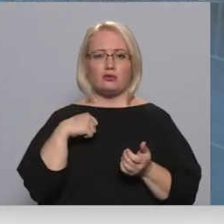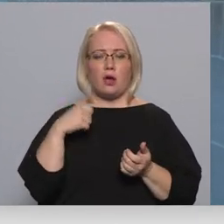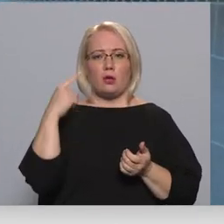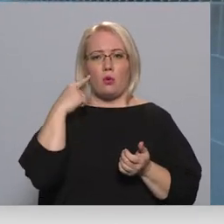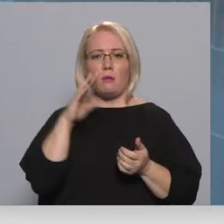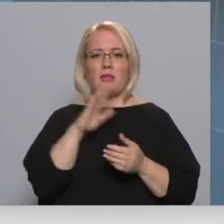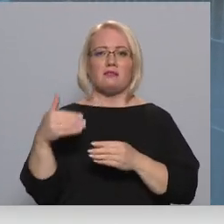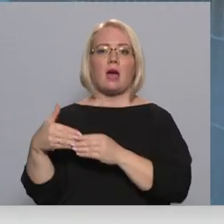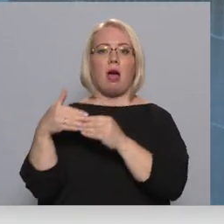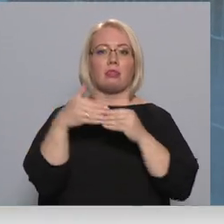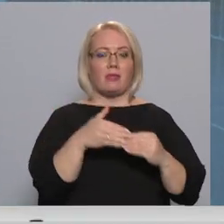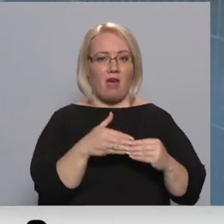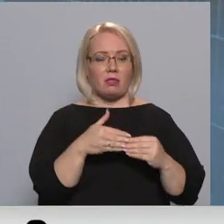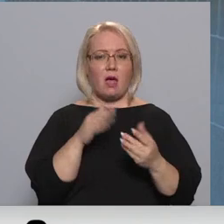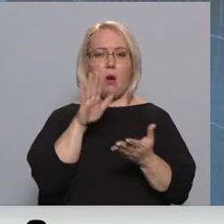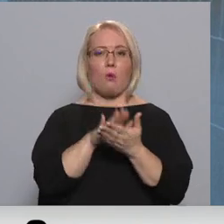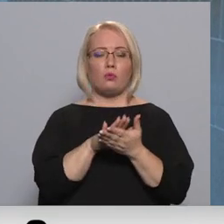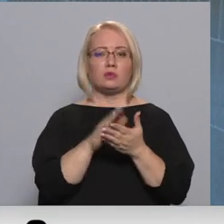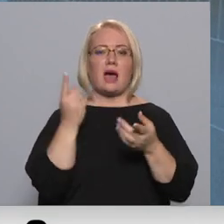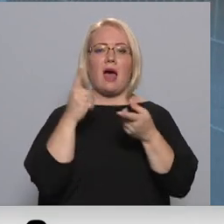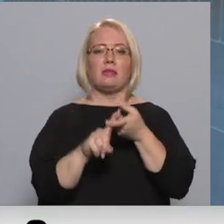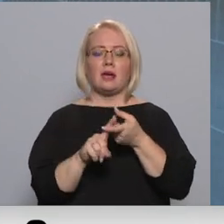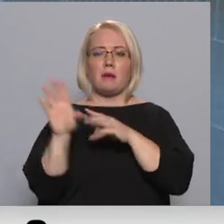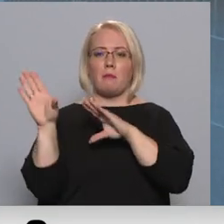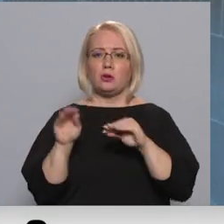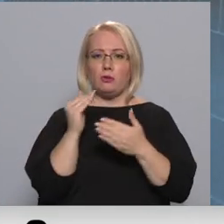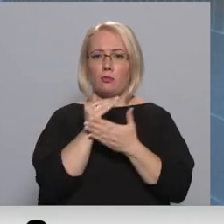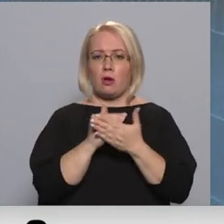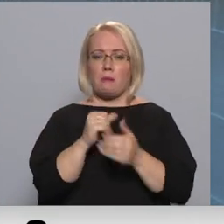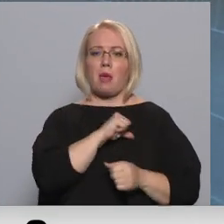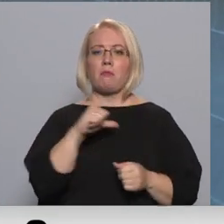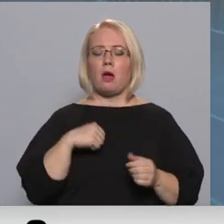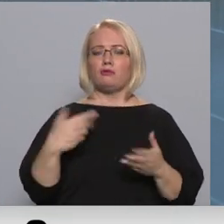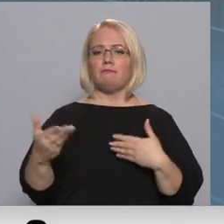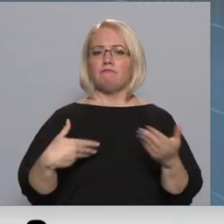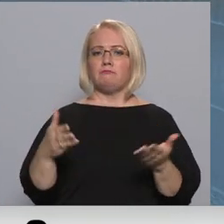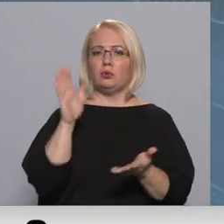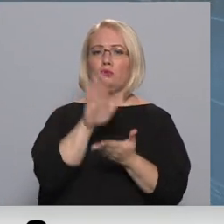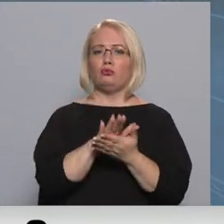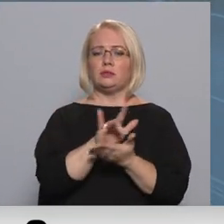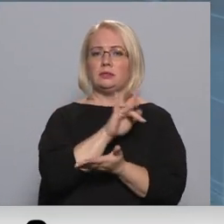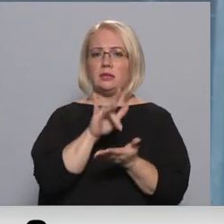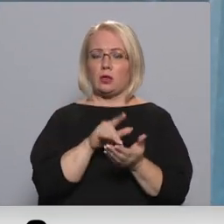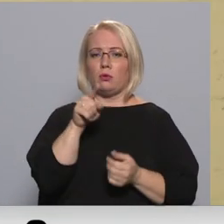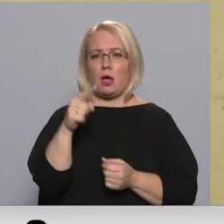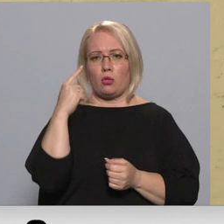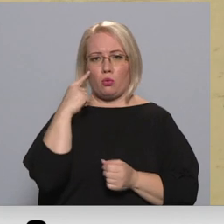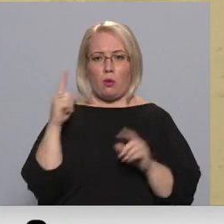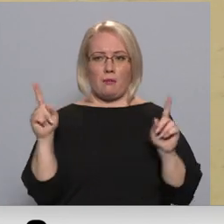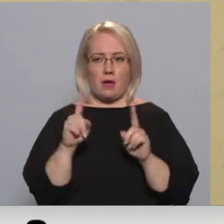Nevis viņus atved uz atkarības mazināšanas programmu, bet viņi paši dodās uz centru. Tāda ir tā doma.